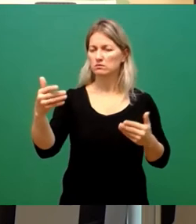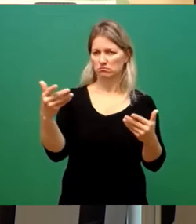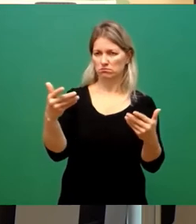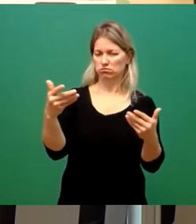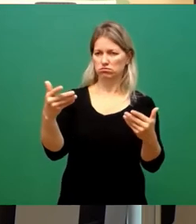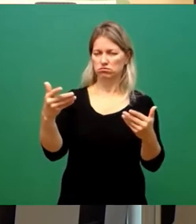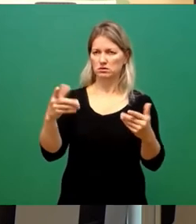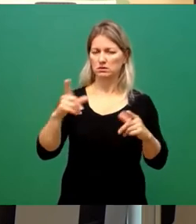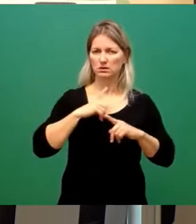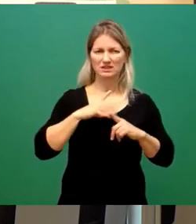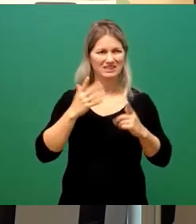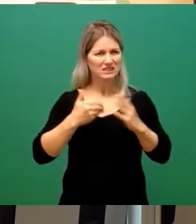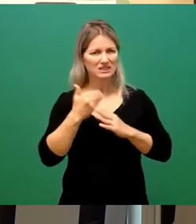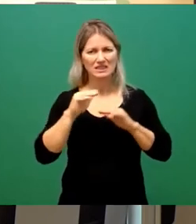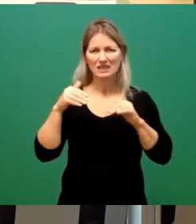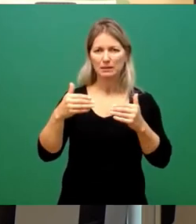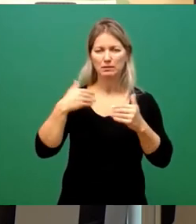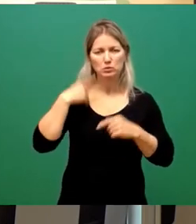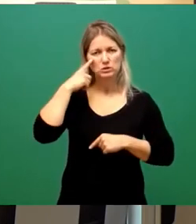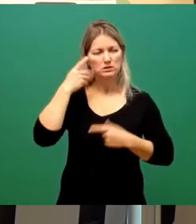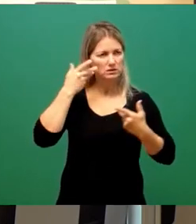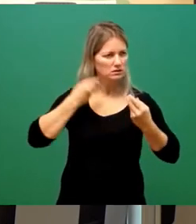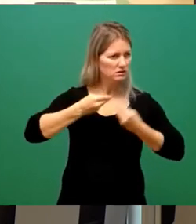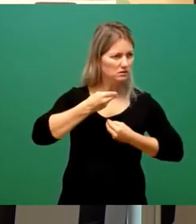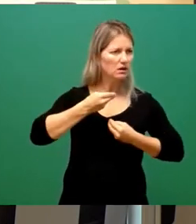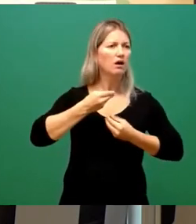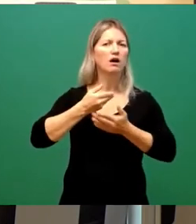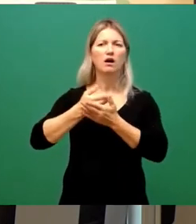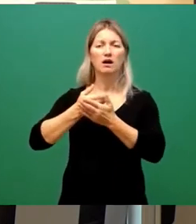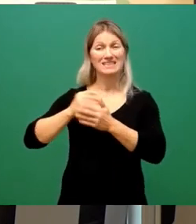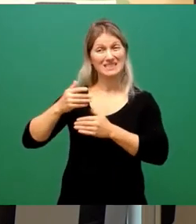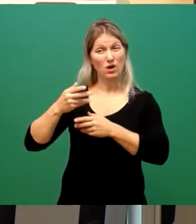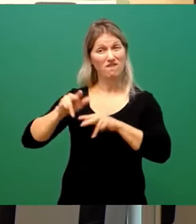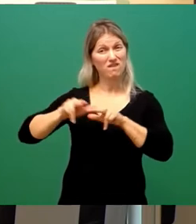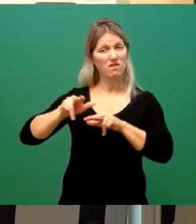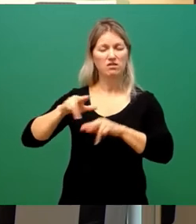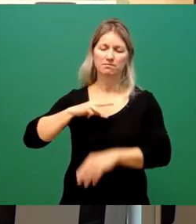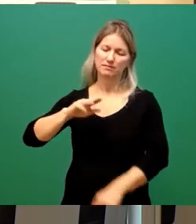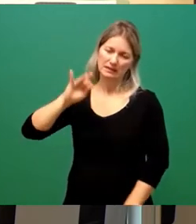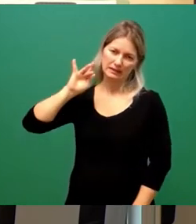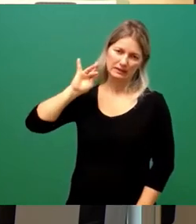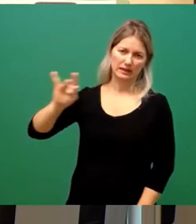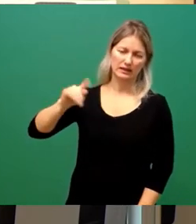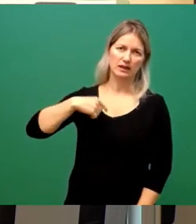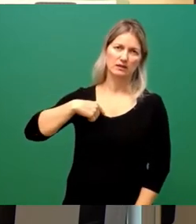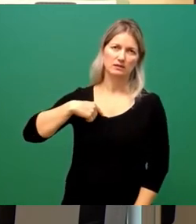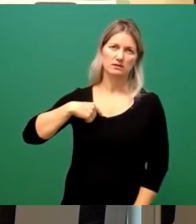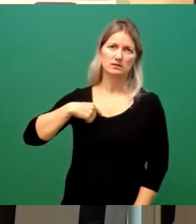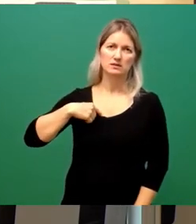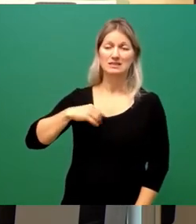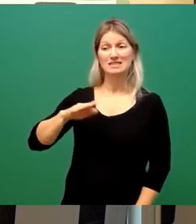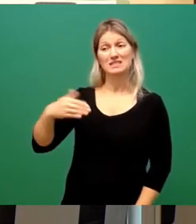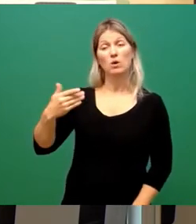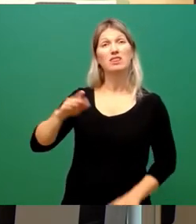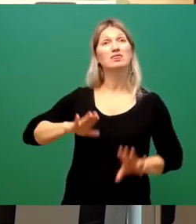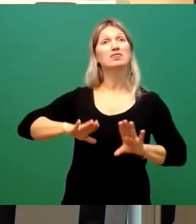Ich möchte hier an dieser Stelle noch mal genau dieses Verfahren scharf kritisieren. Das entspricht nicht einem demokratischen